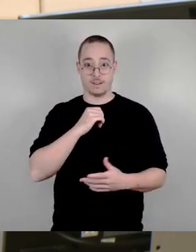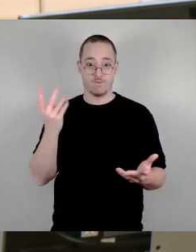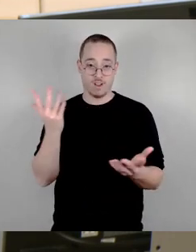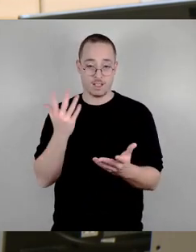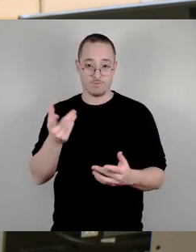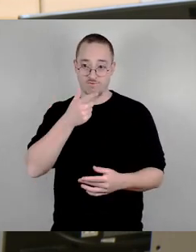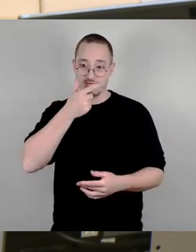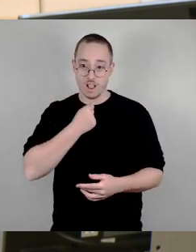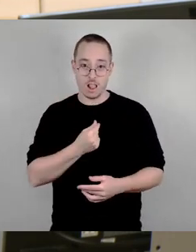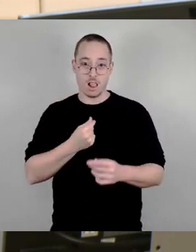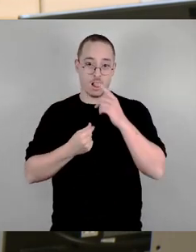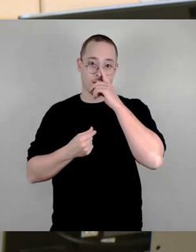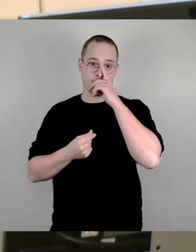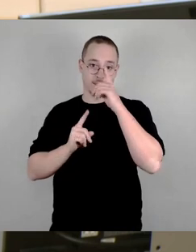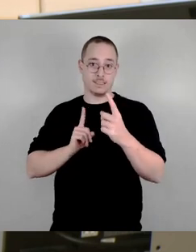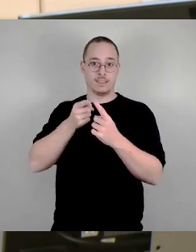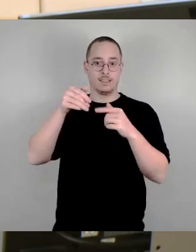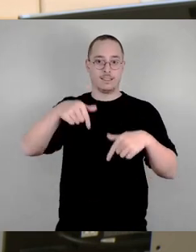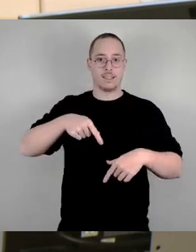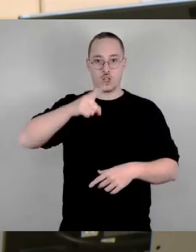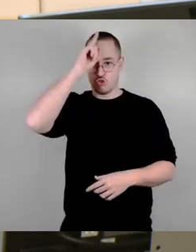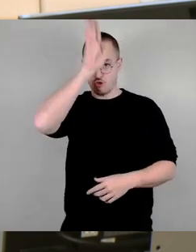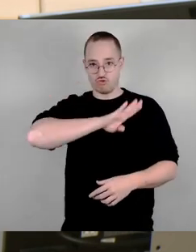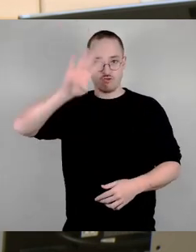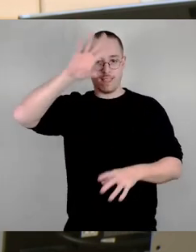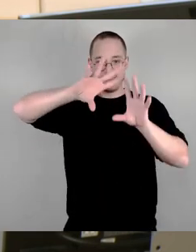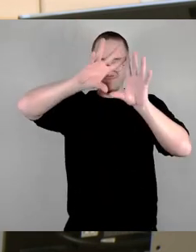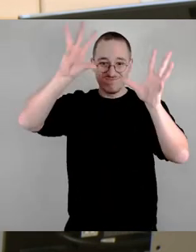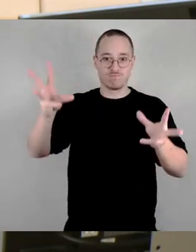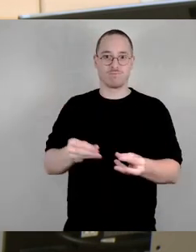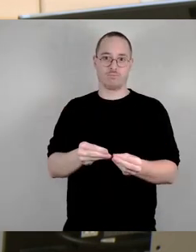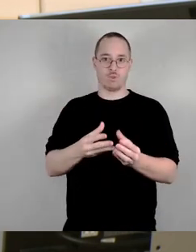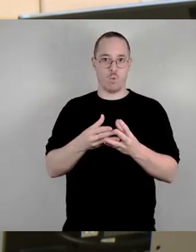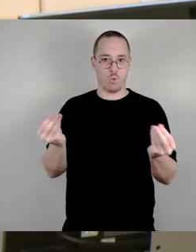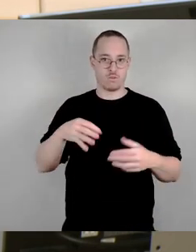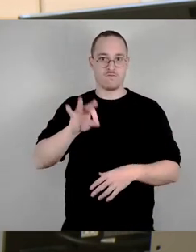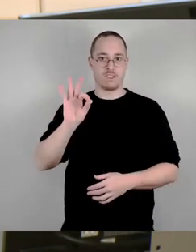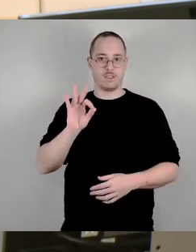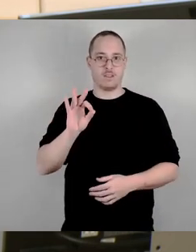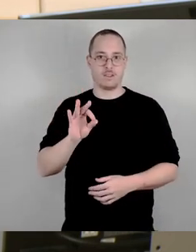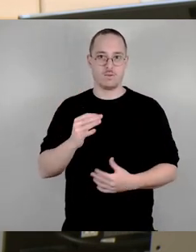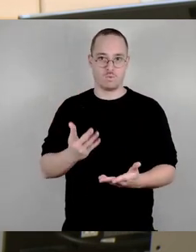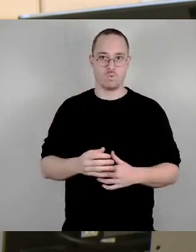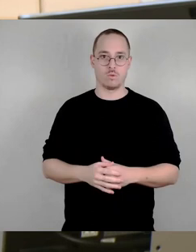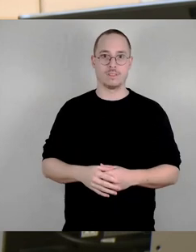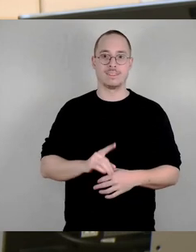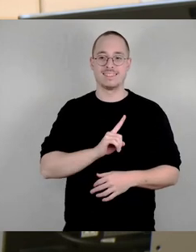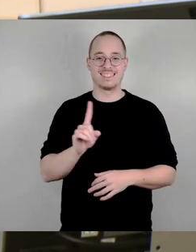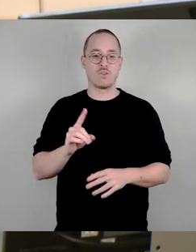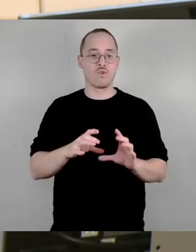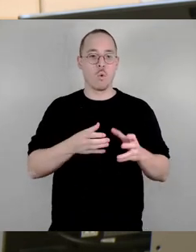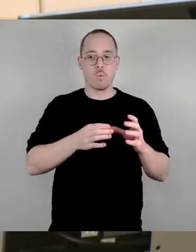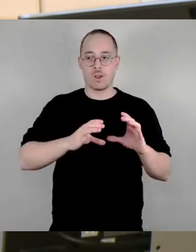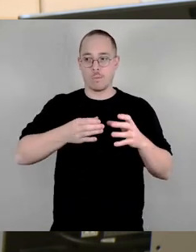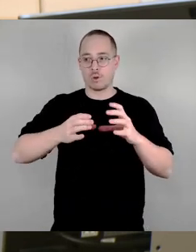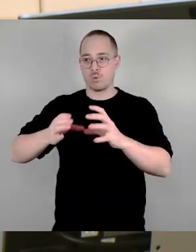gesamtdeutsche Lösung gibt, dass es eine Bundeslösung perspektivisch gibt und dass wir hier als Kommunen nicht wieder im Regen